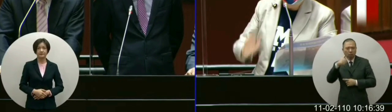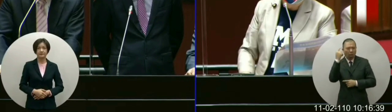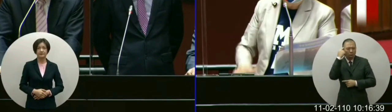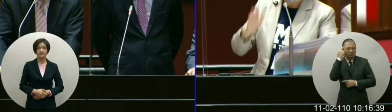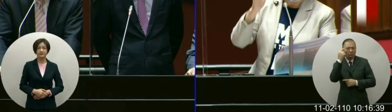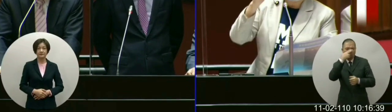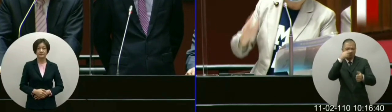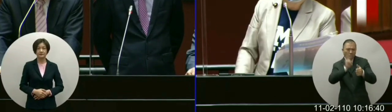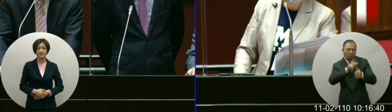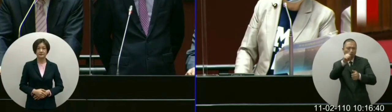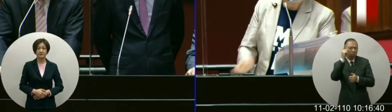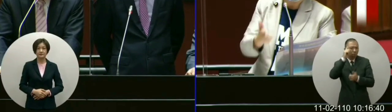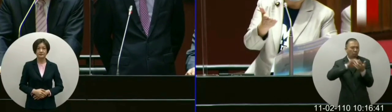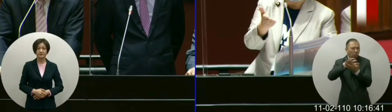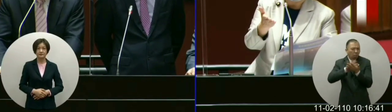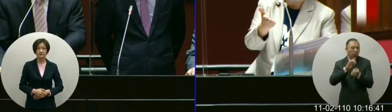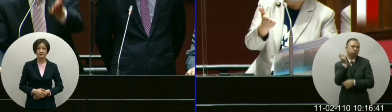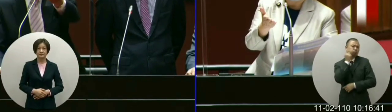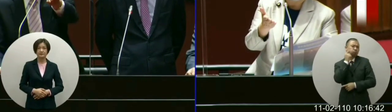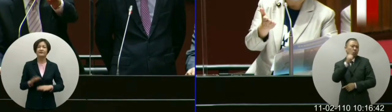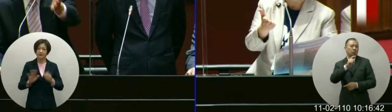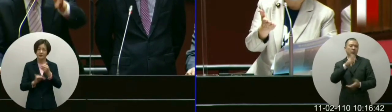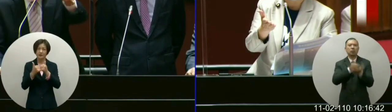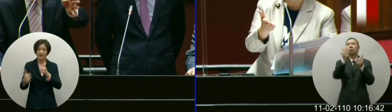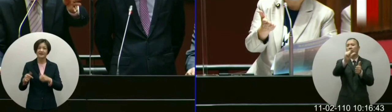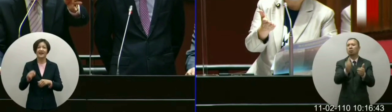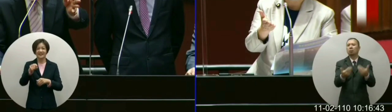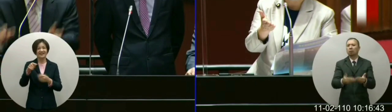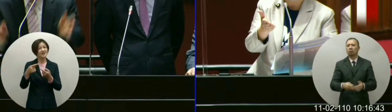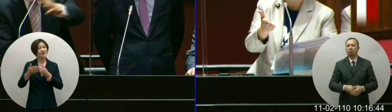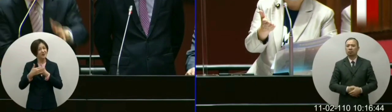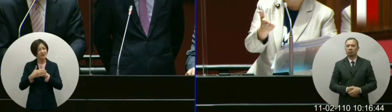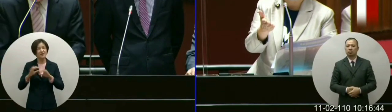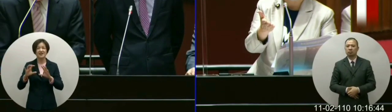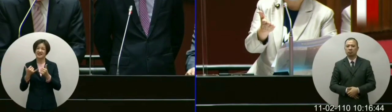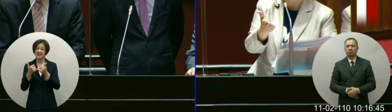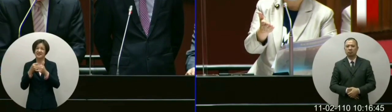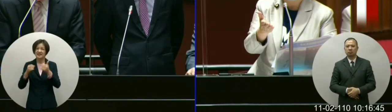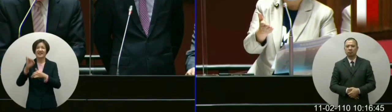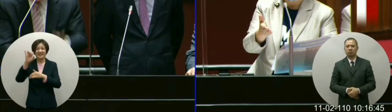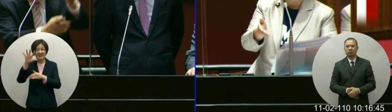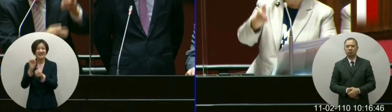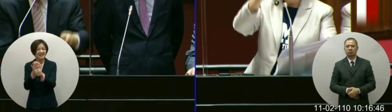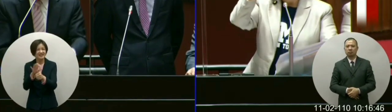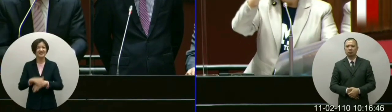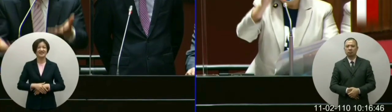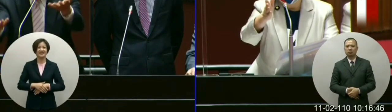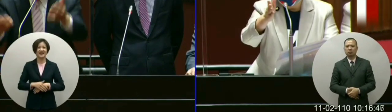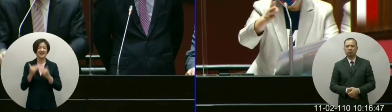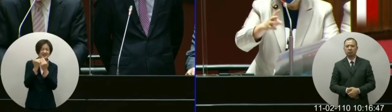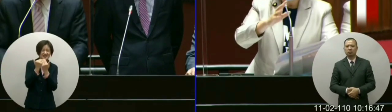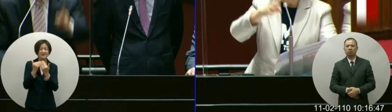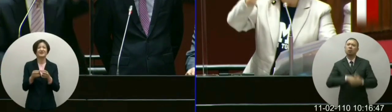的错误的假消息那要不要演办委员你就要告诉国民长说不要再闪了啦直接对